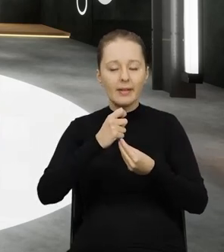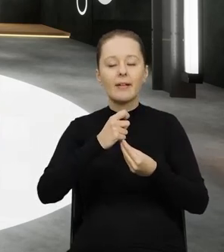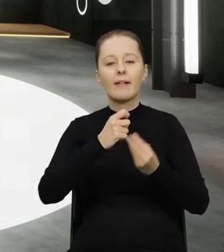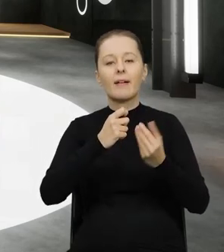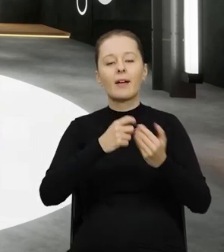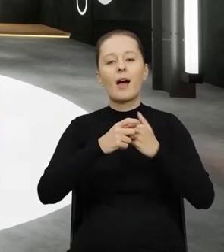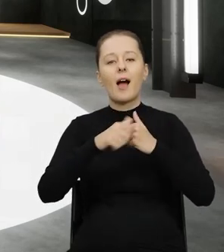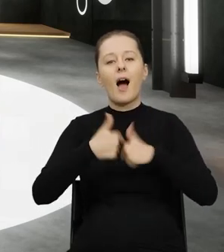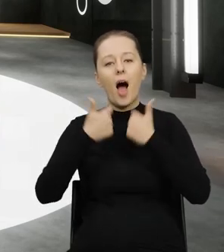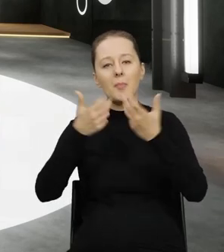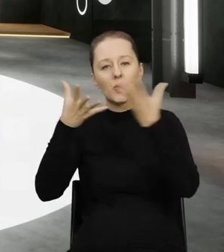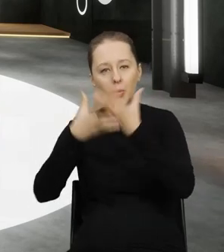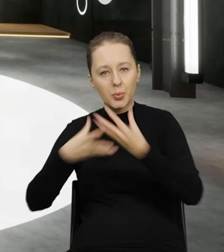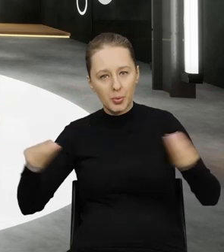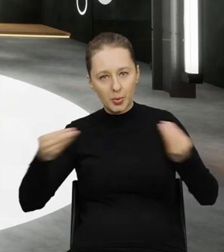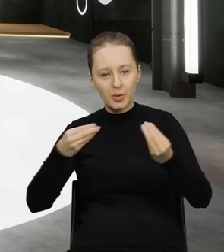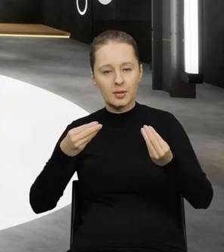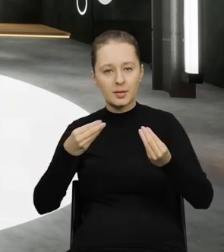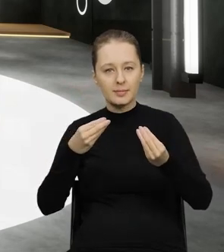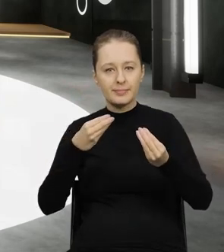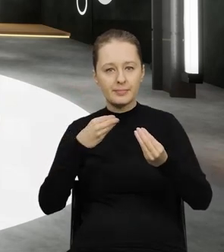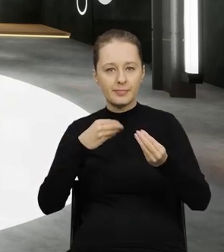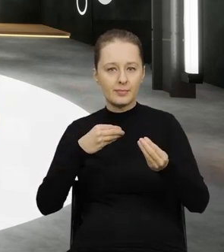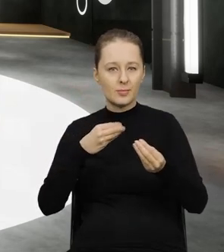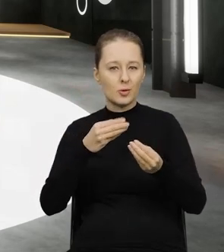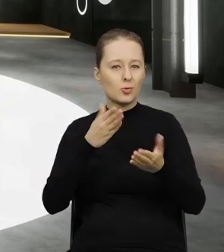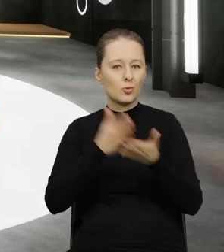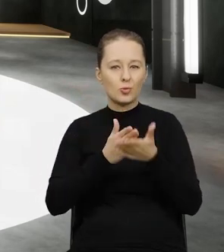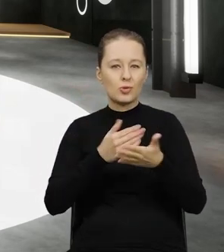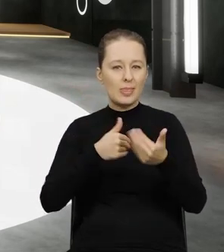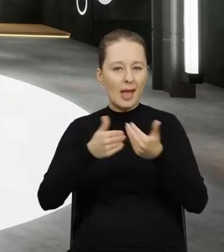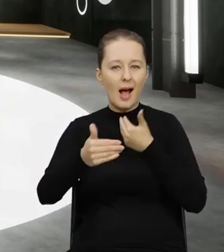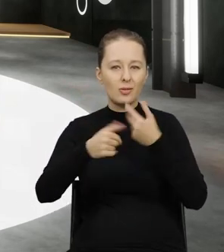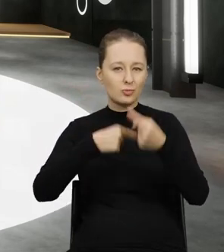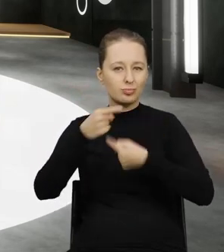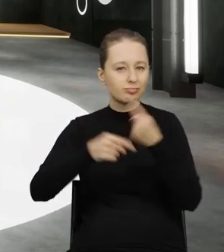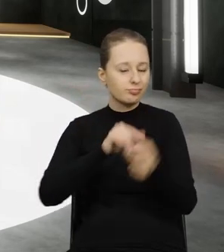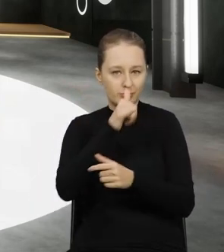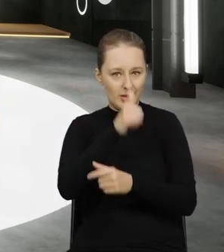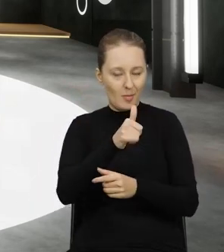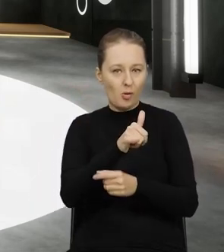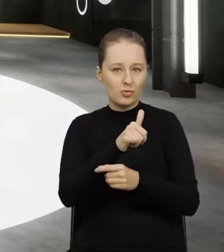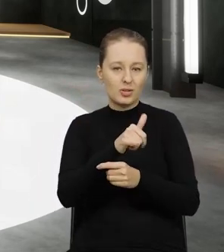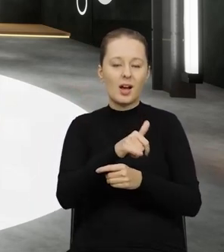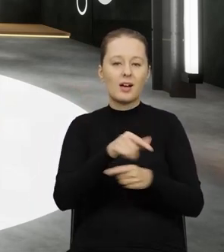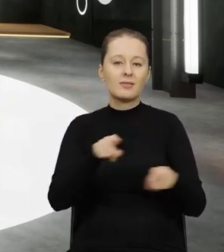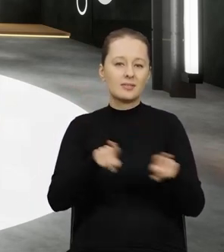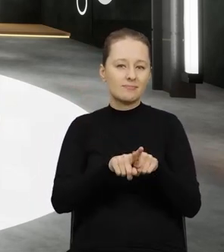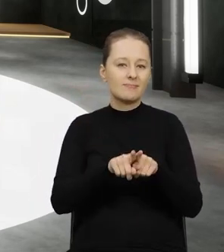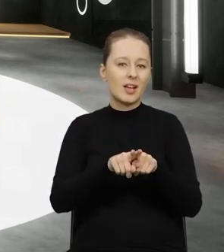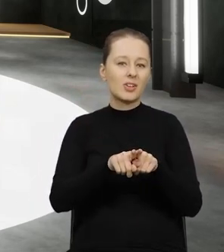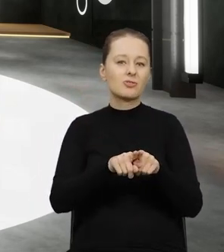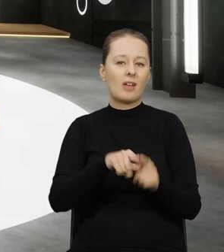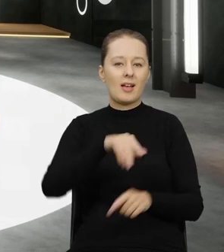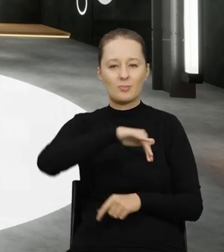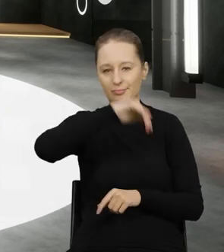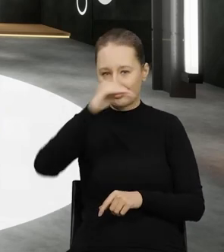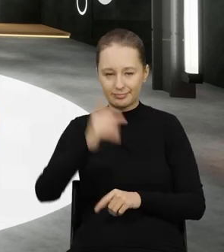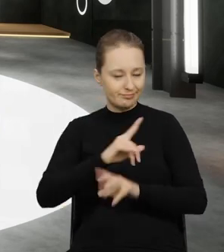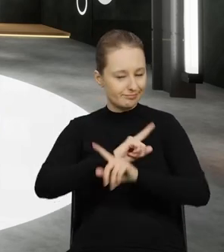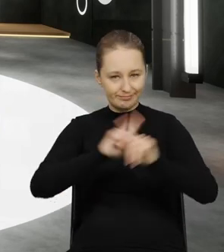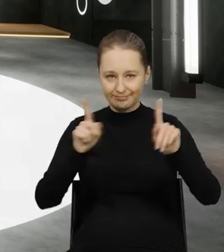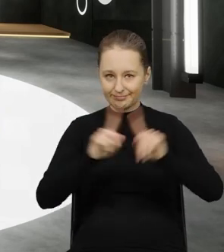takich, które już nie służą żadnemu użytecznemu celowi. Więc również odpadów przeznaczonych na